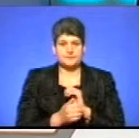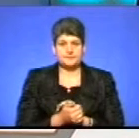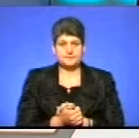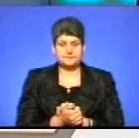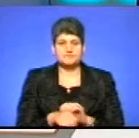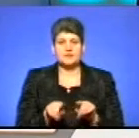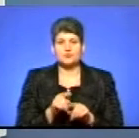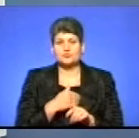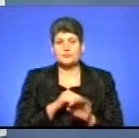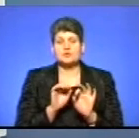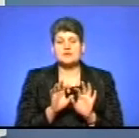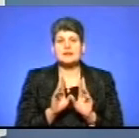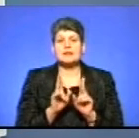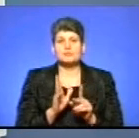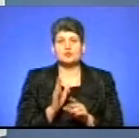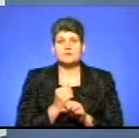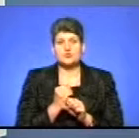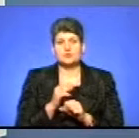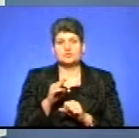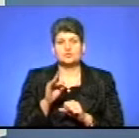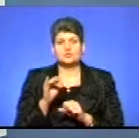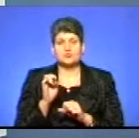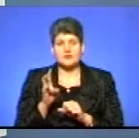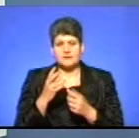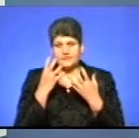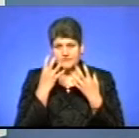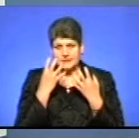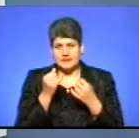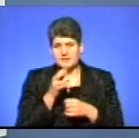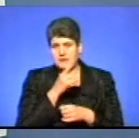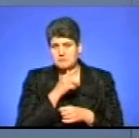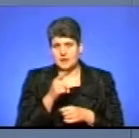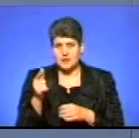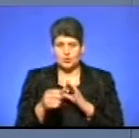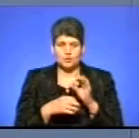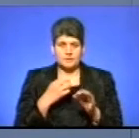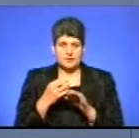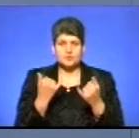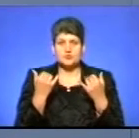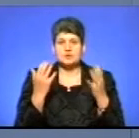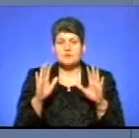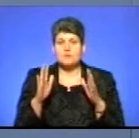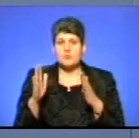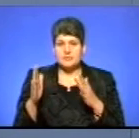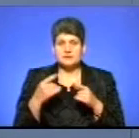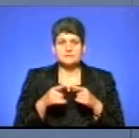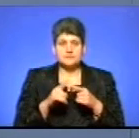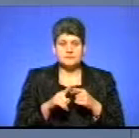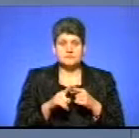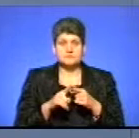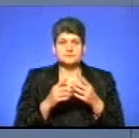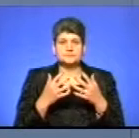Також хочу, щоб Ви розказали, як працюватимуть руками у темну пору доби, нагадайте, будь ласка. На даний момент дані прилади